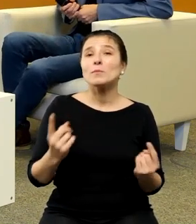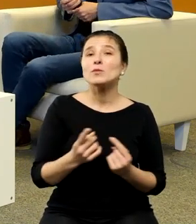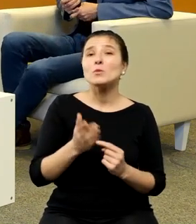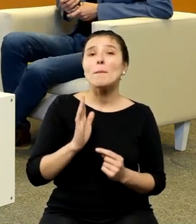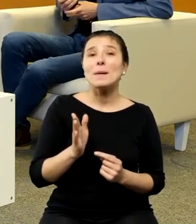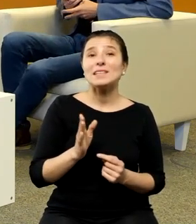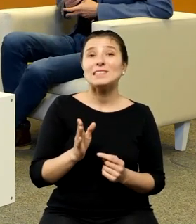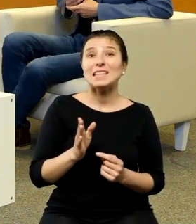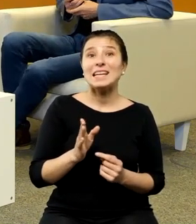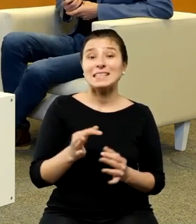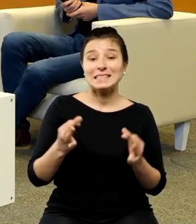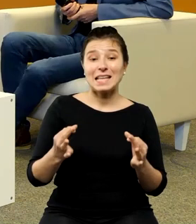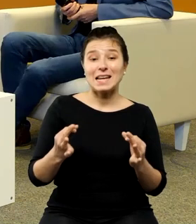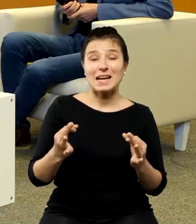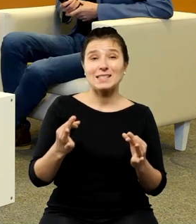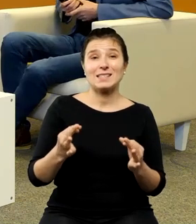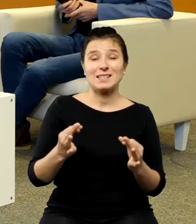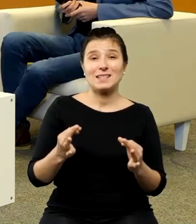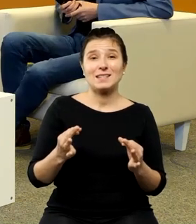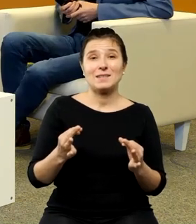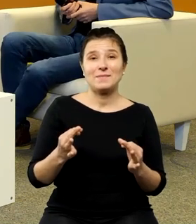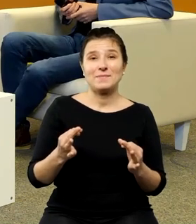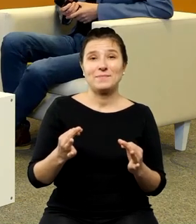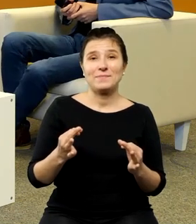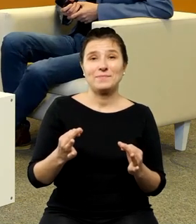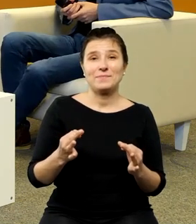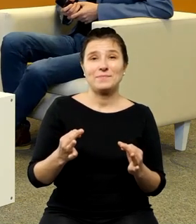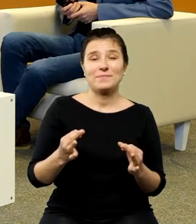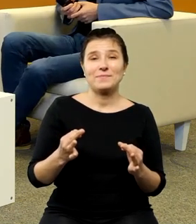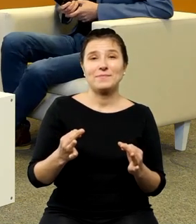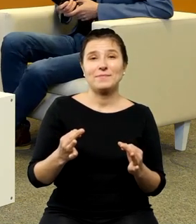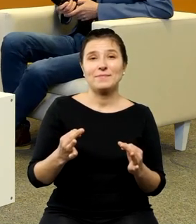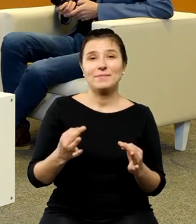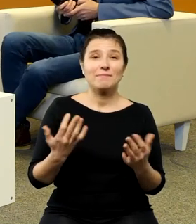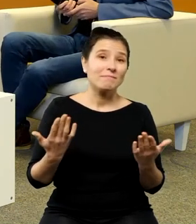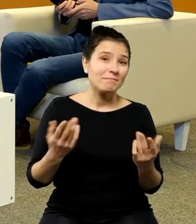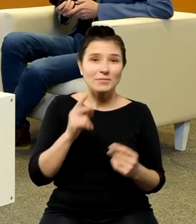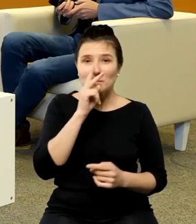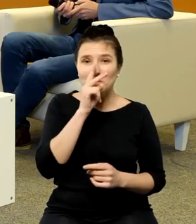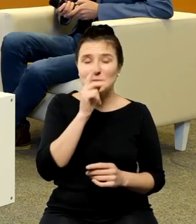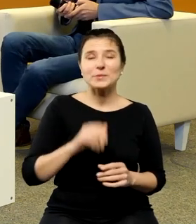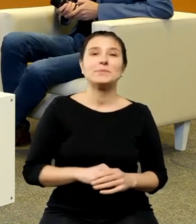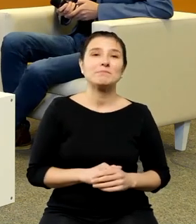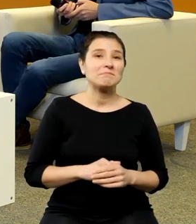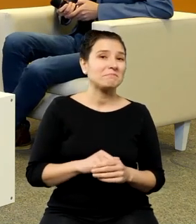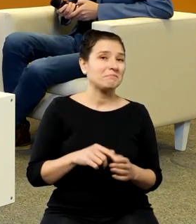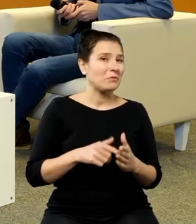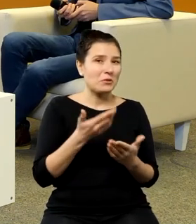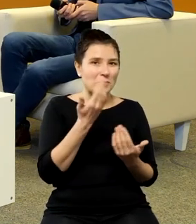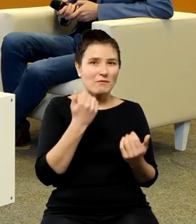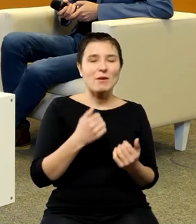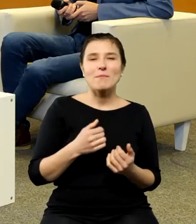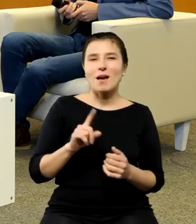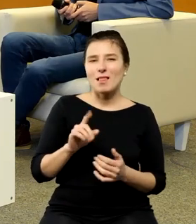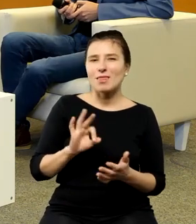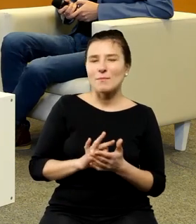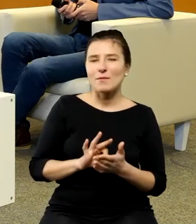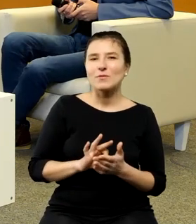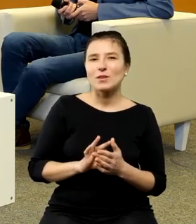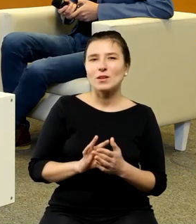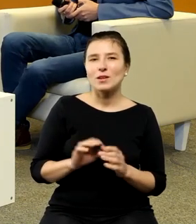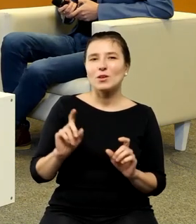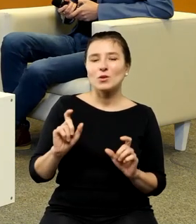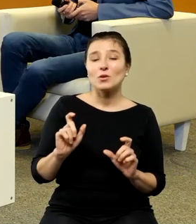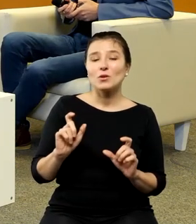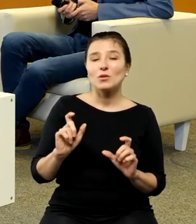punktu te obchody kopernikańskie doprowadzą poczekajmy tego nie wiemy natomiast na pewno to co się pojawia